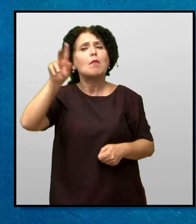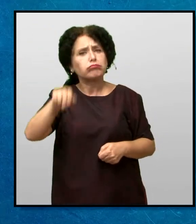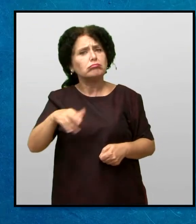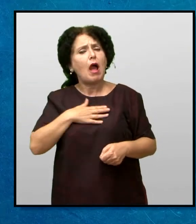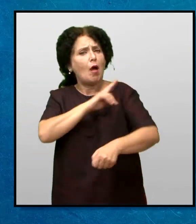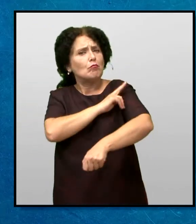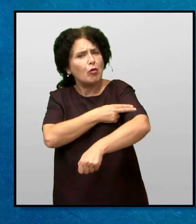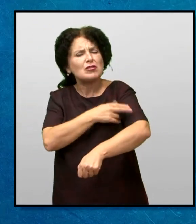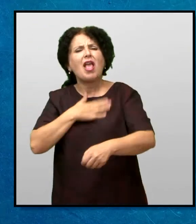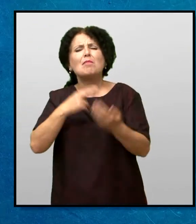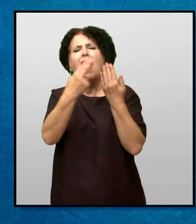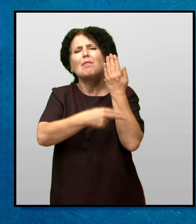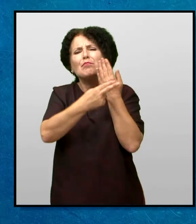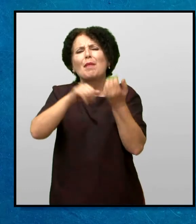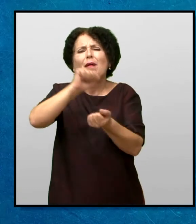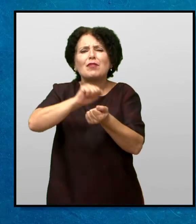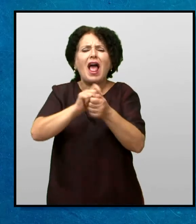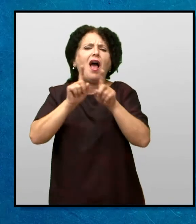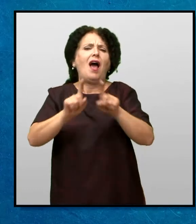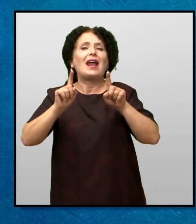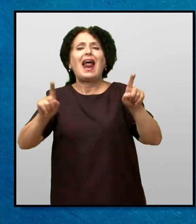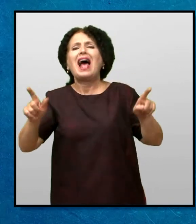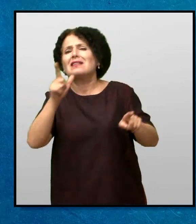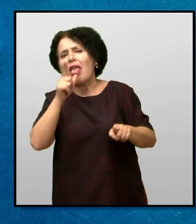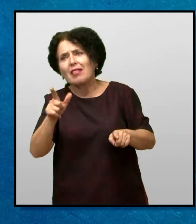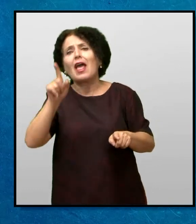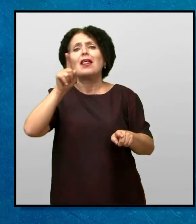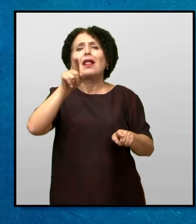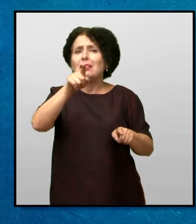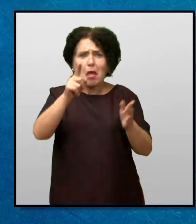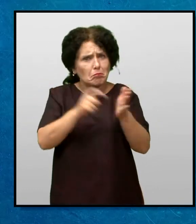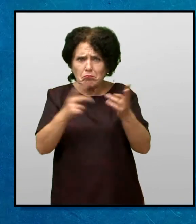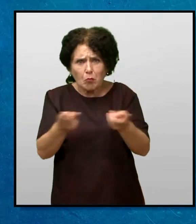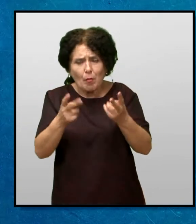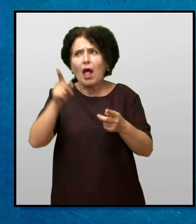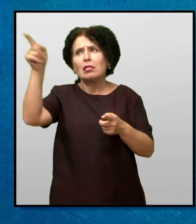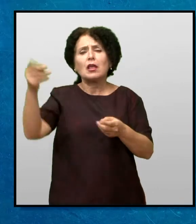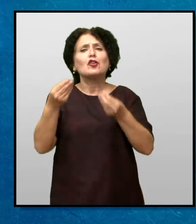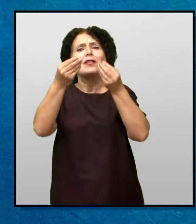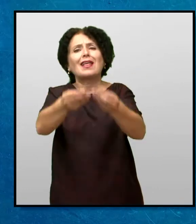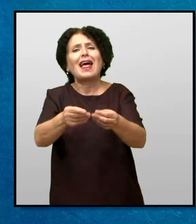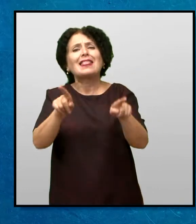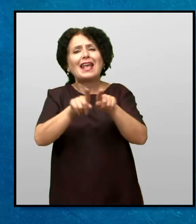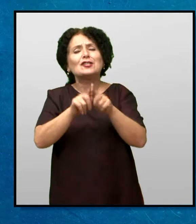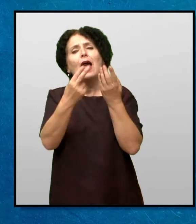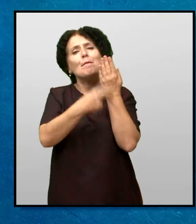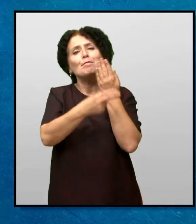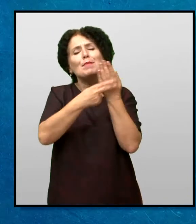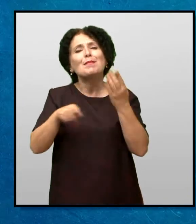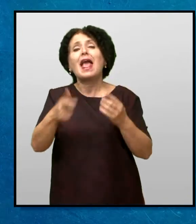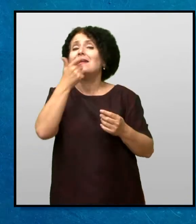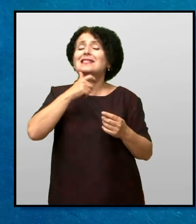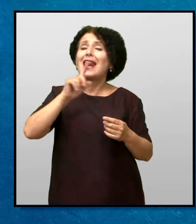можност да видиш Библији на многу јазици И ако повераш, тие ке те ја покажат Библијата што ја купи Мериот